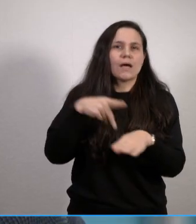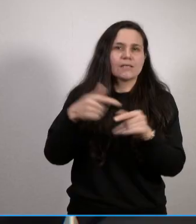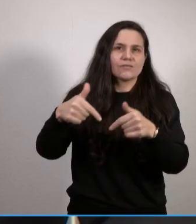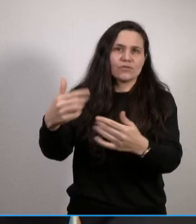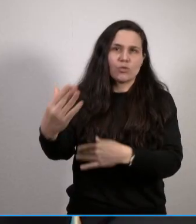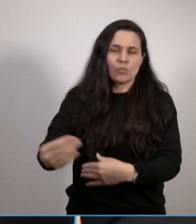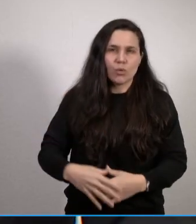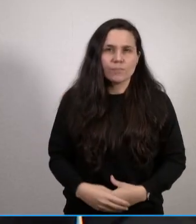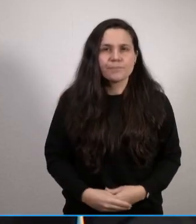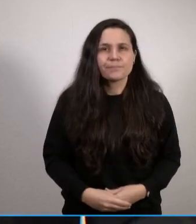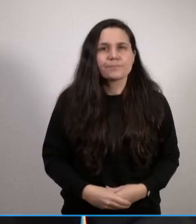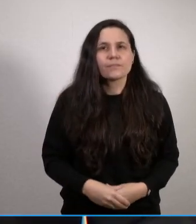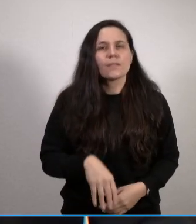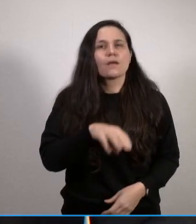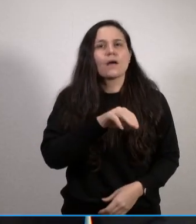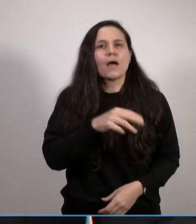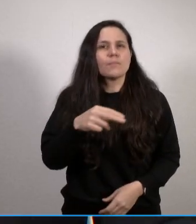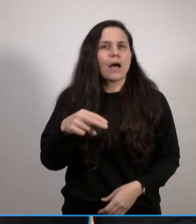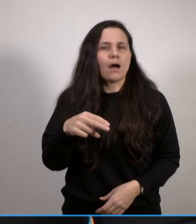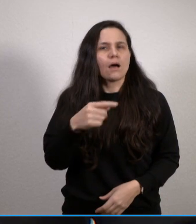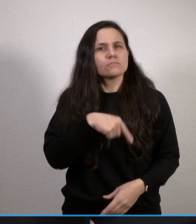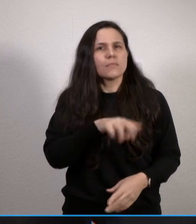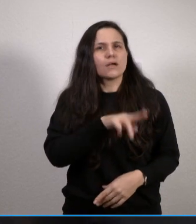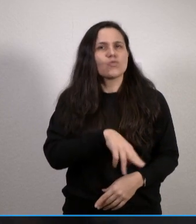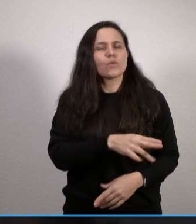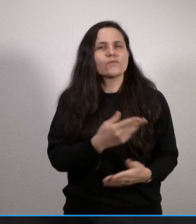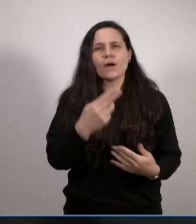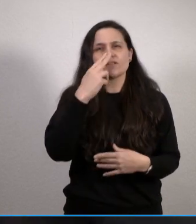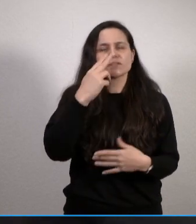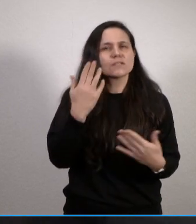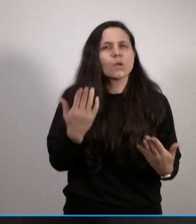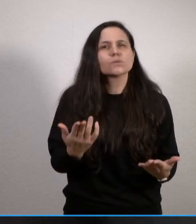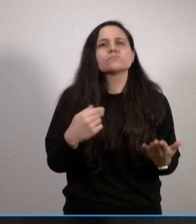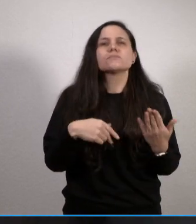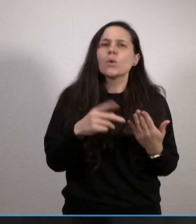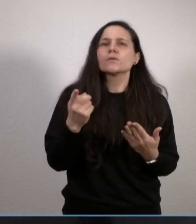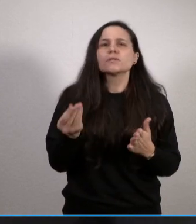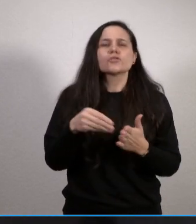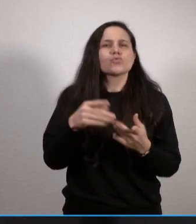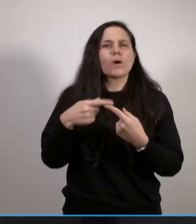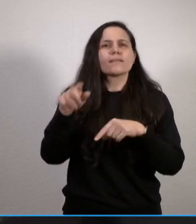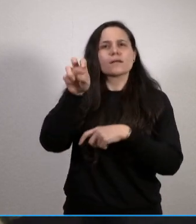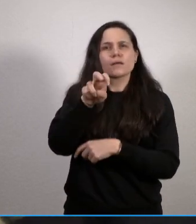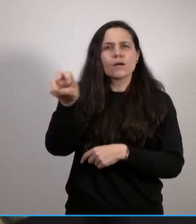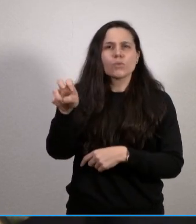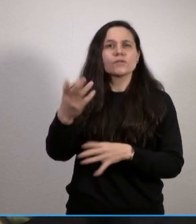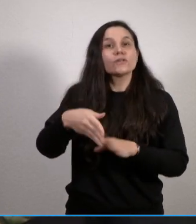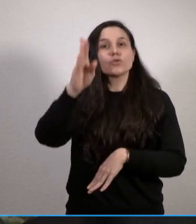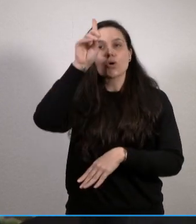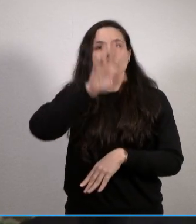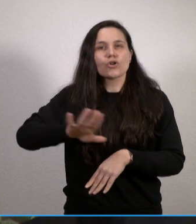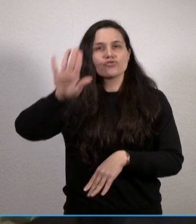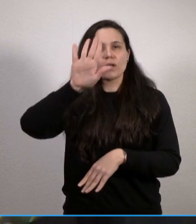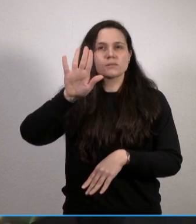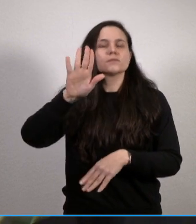Die Medizinische Hochschule Hannover hatte sich ja genauso wie viele andere Krankenhäuser in Niedersachsen und Norddeutschland schon bereit erklärt,